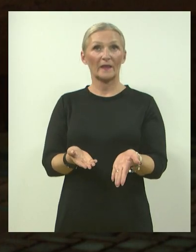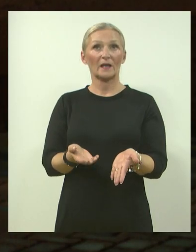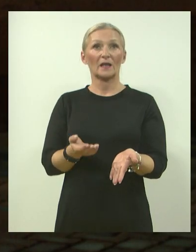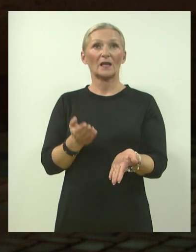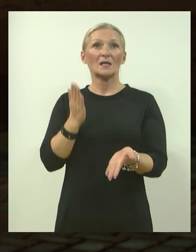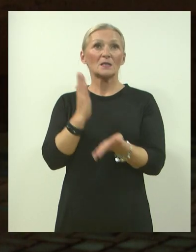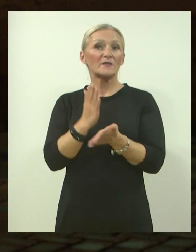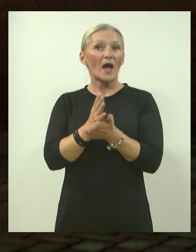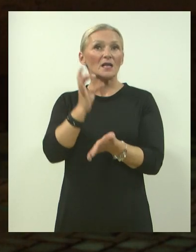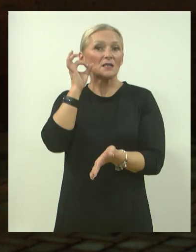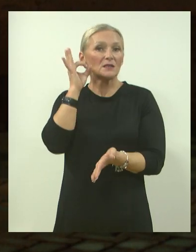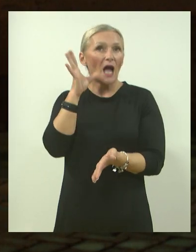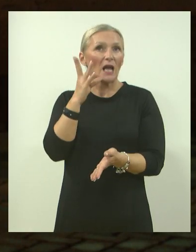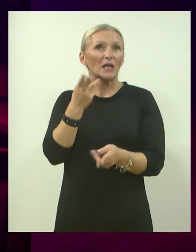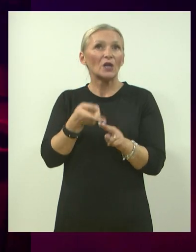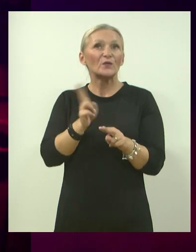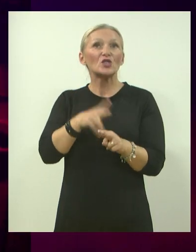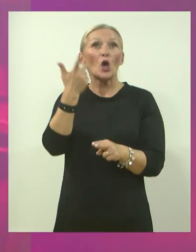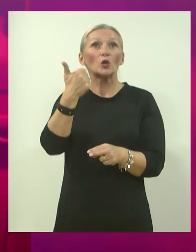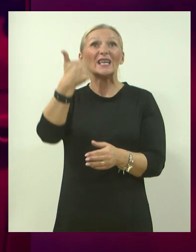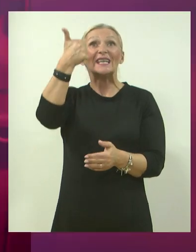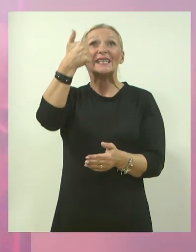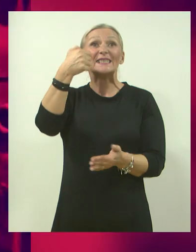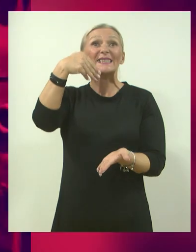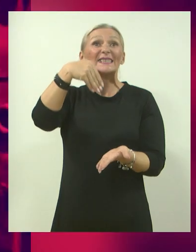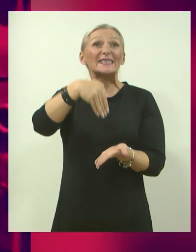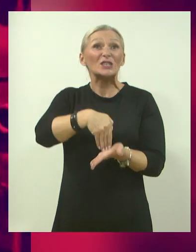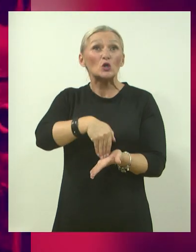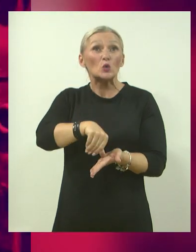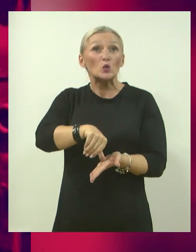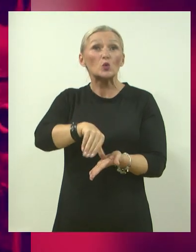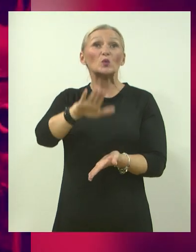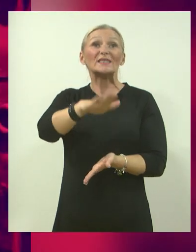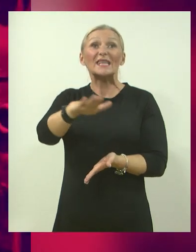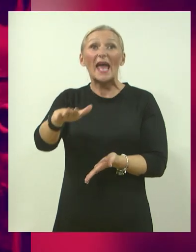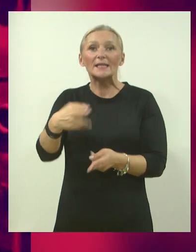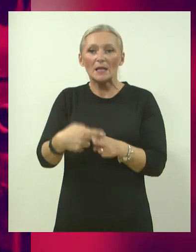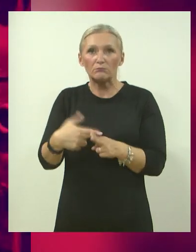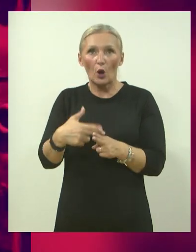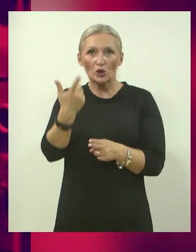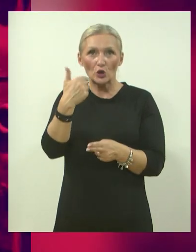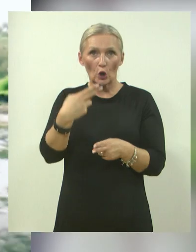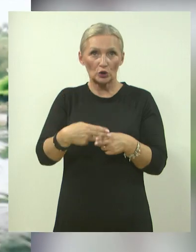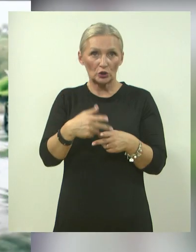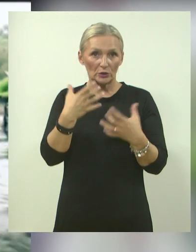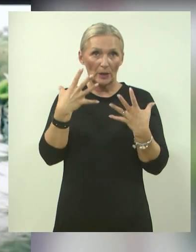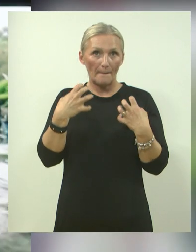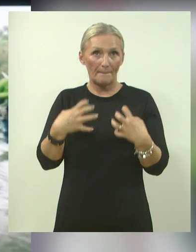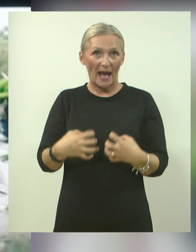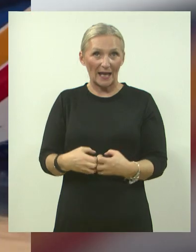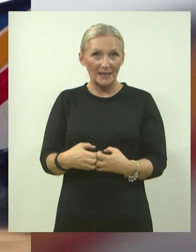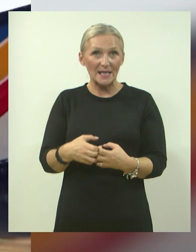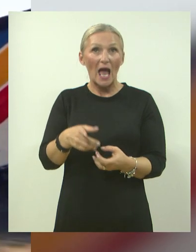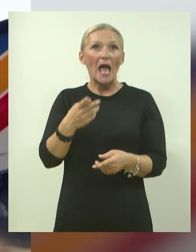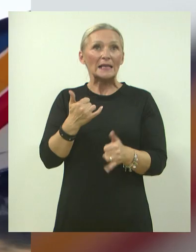dnevno je više od tisuću djece oboljevalo od povijom jovitisa. Danas smo